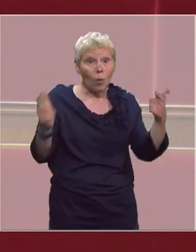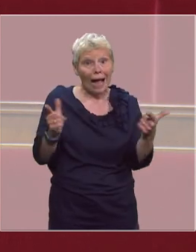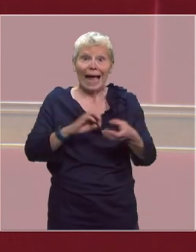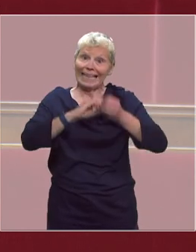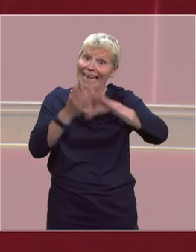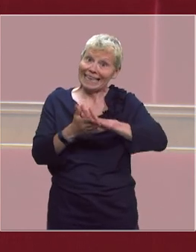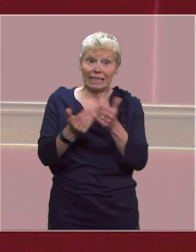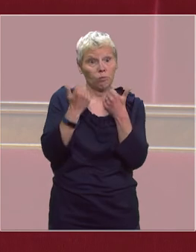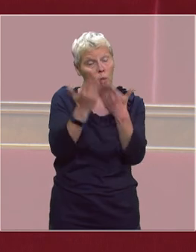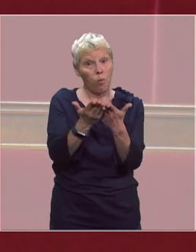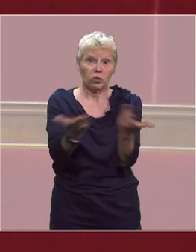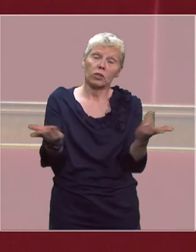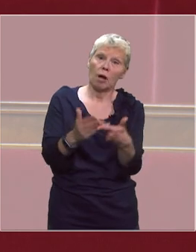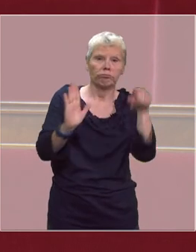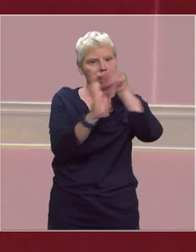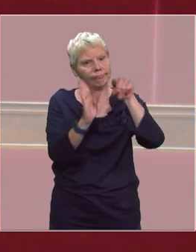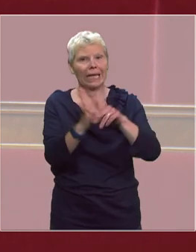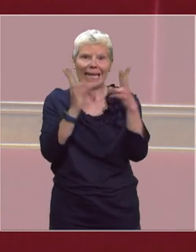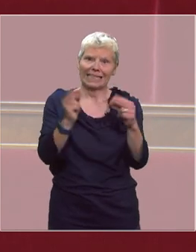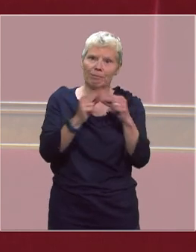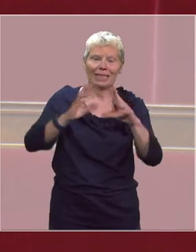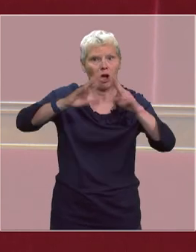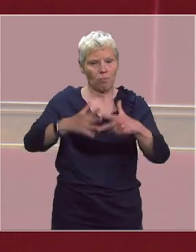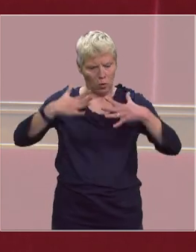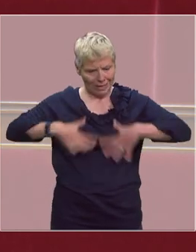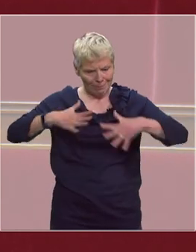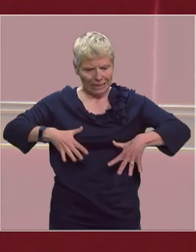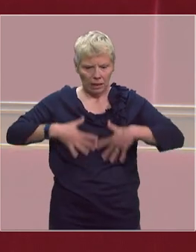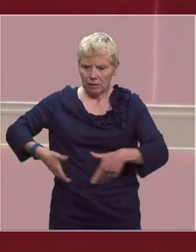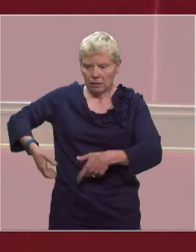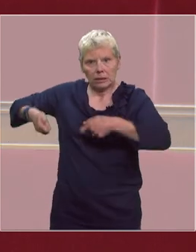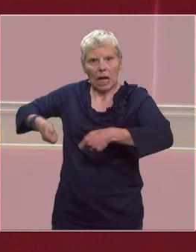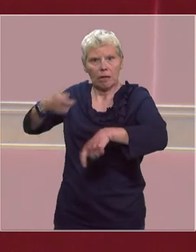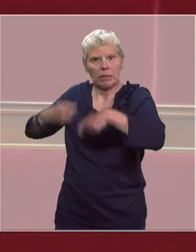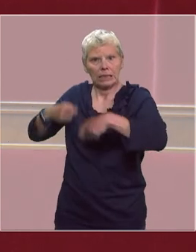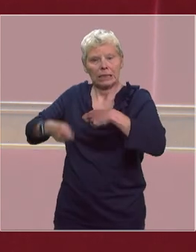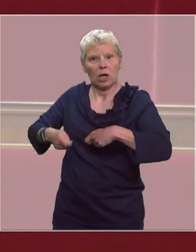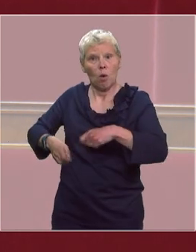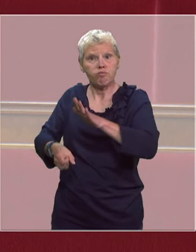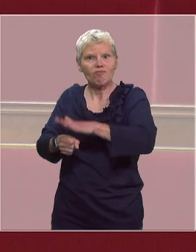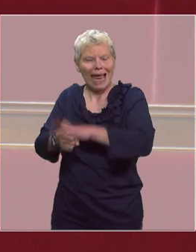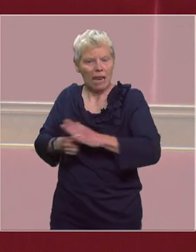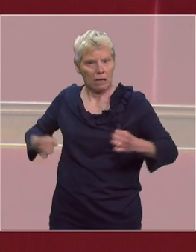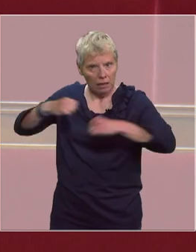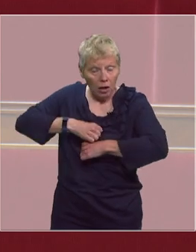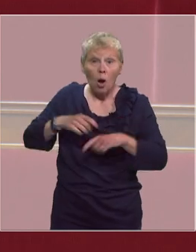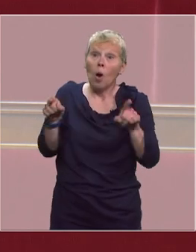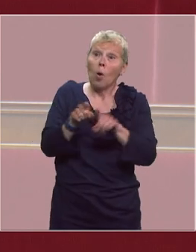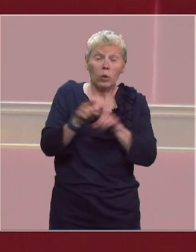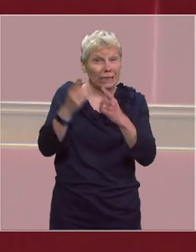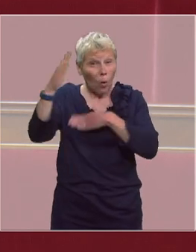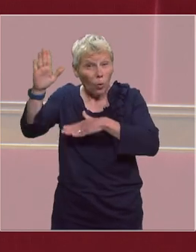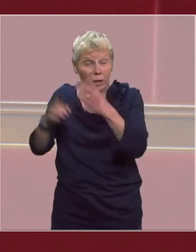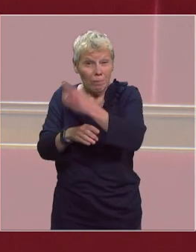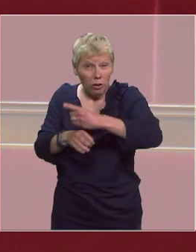des tabliers avec des sacs poubelles. Du côté du Grand Est, hier sur France 3, la chef des urgences de l'hôpital de Sargemin affirmait hier